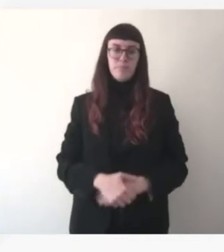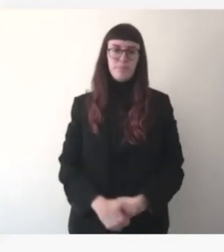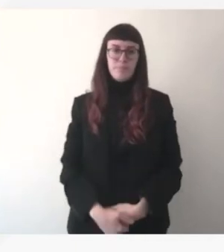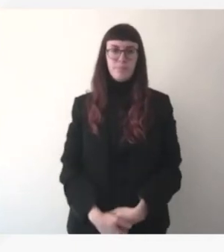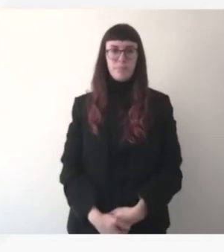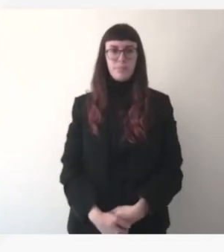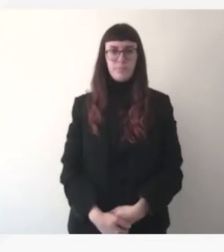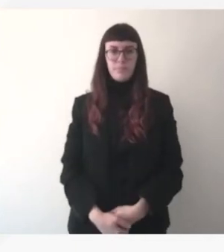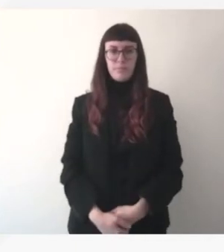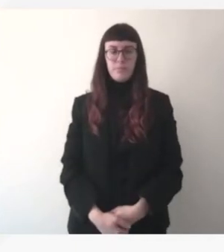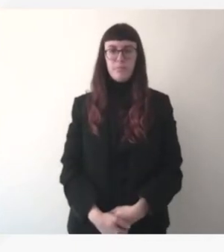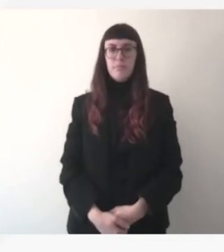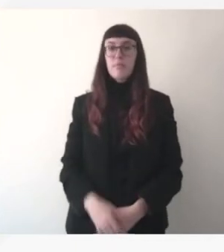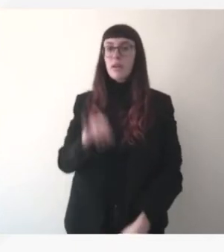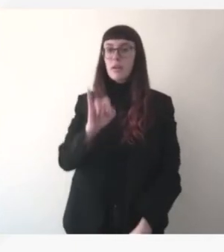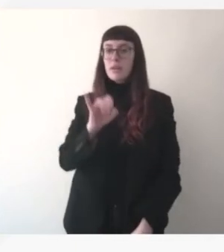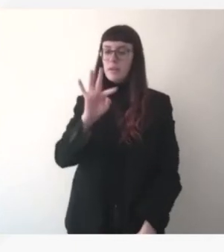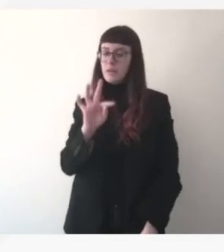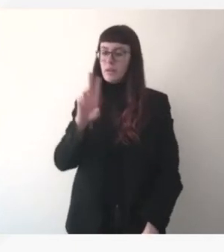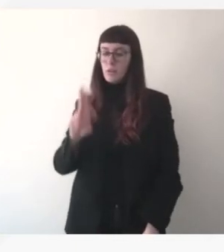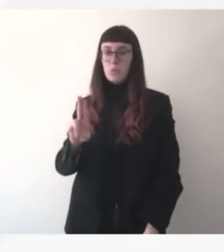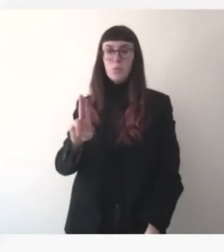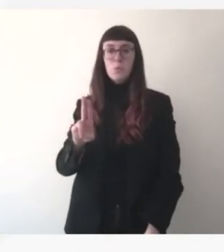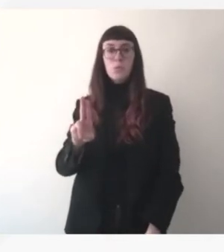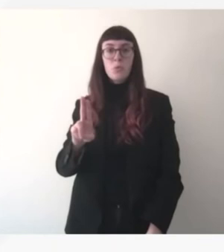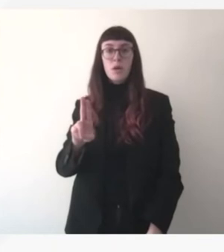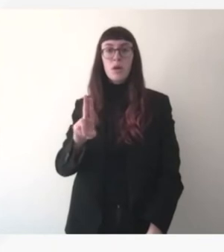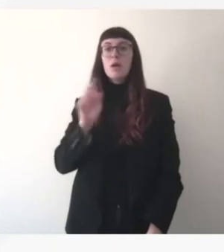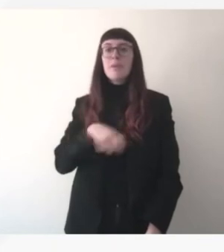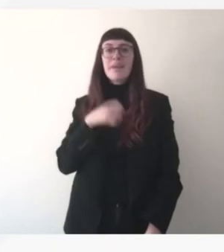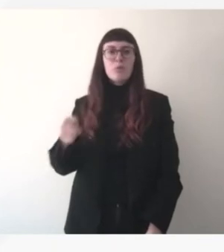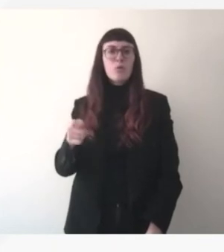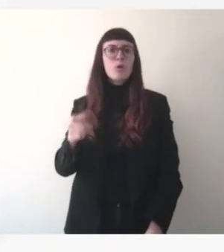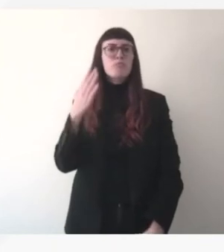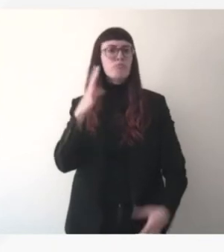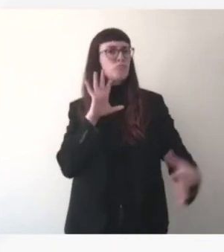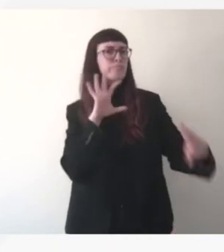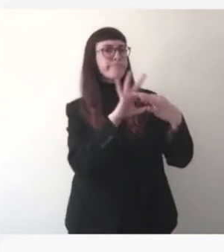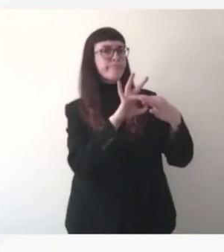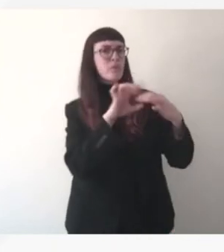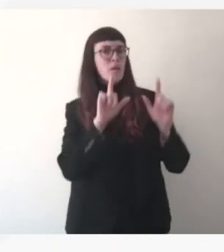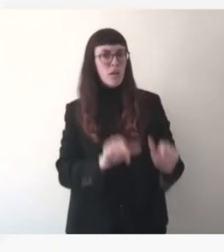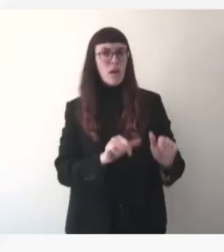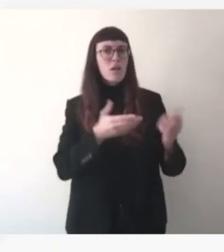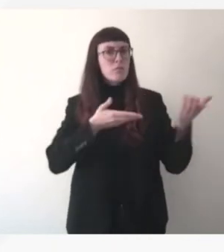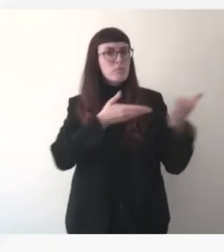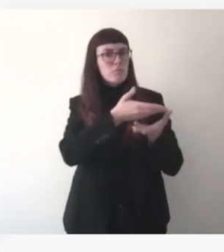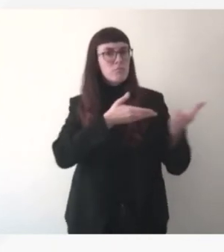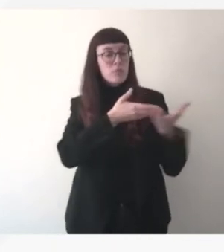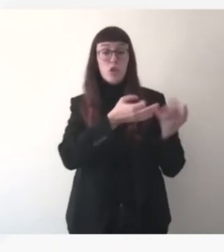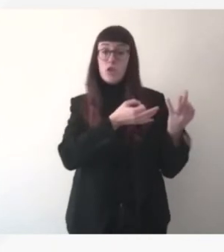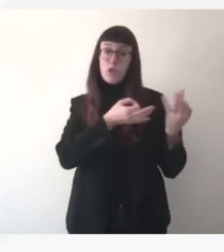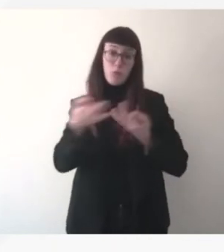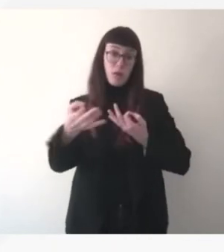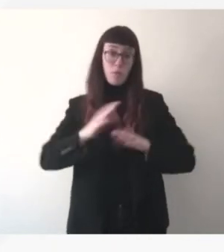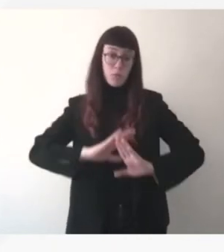l'ITU, on est en contact régulier avec eux et donc on continue ces contacts. Il n'y a rien d'autre à dire. Je voudrais juste rebondir sur